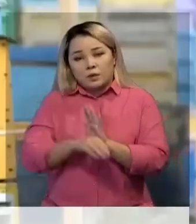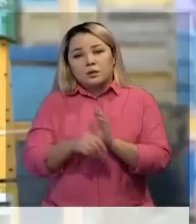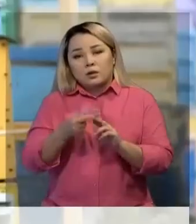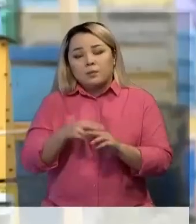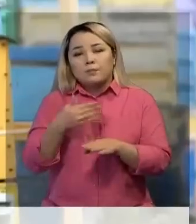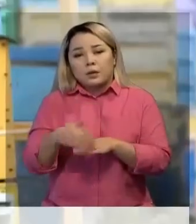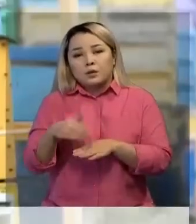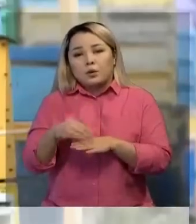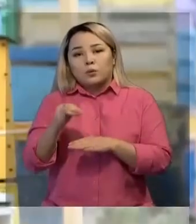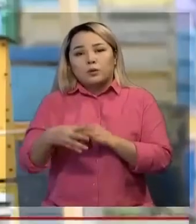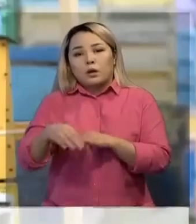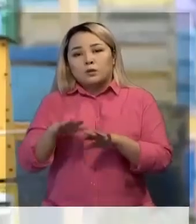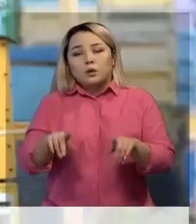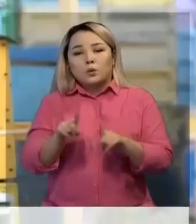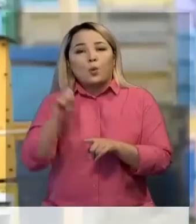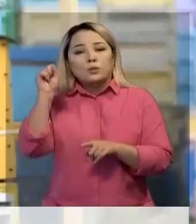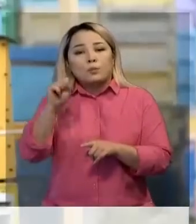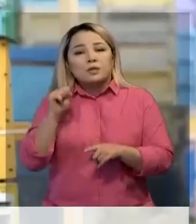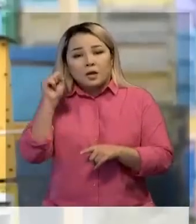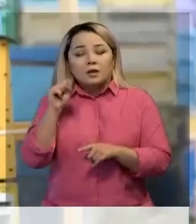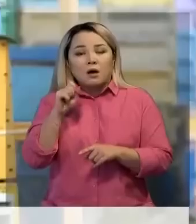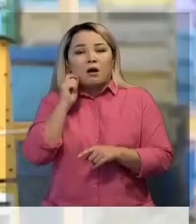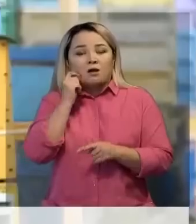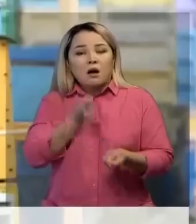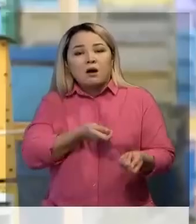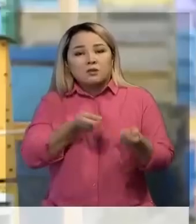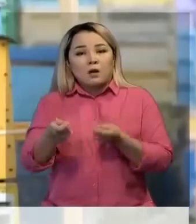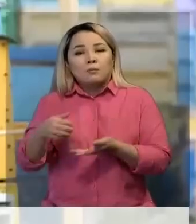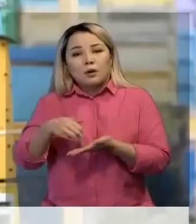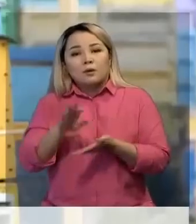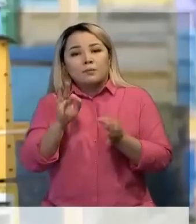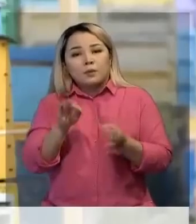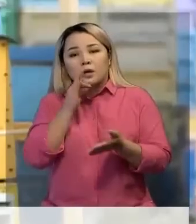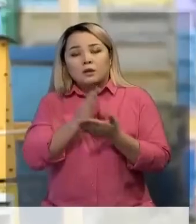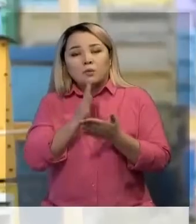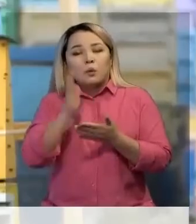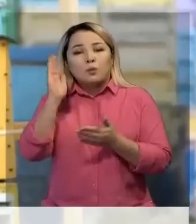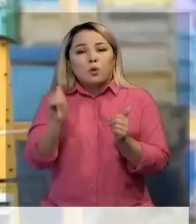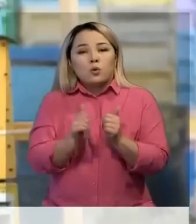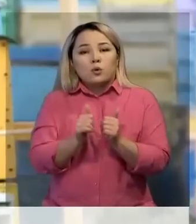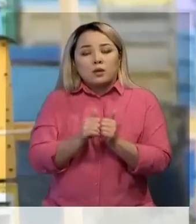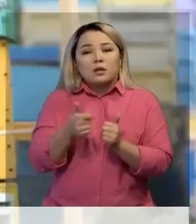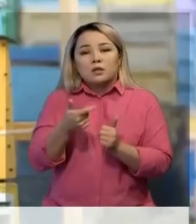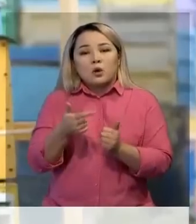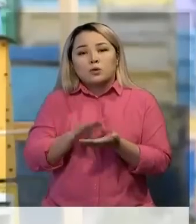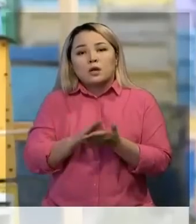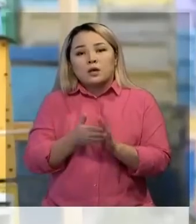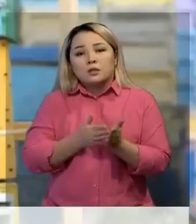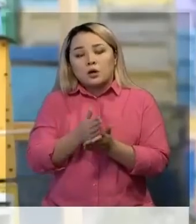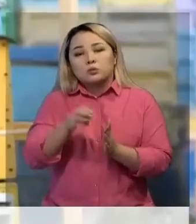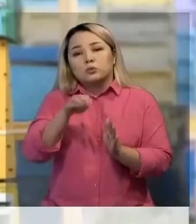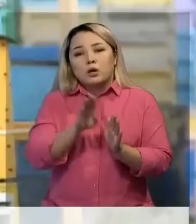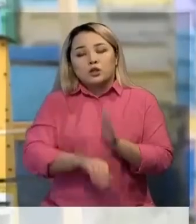Біртінде бұңтүстік өңірлерден, Өзбекистаннан арай келуден бас тартқанымыз дұрыс. Бұл ашақта көршелдегі геосаяси жадай ұшығып,